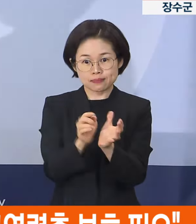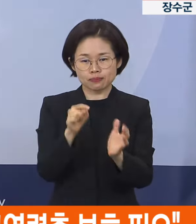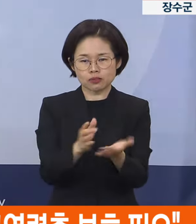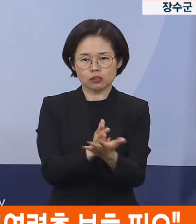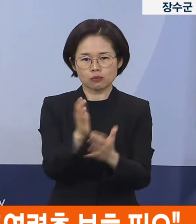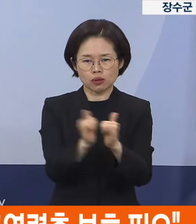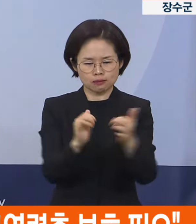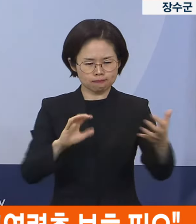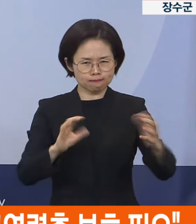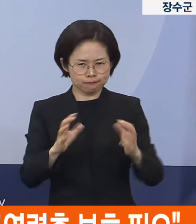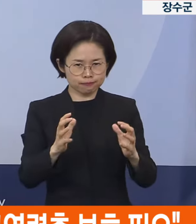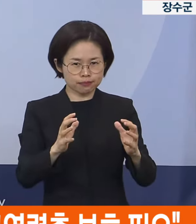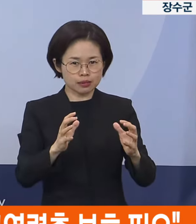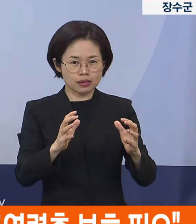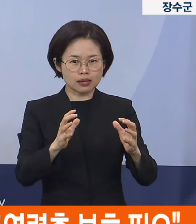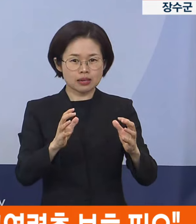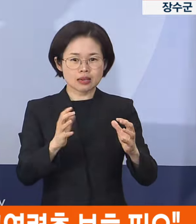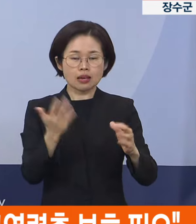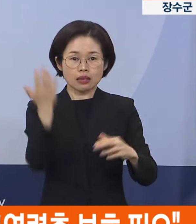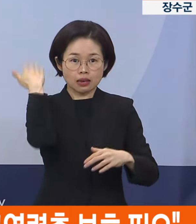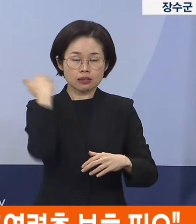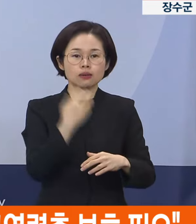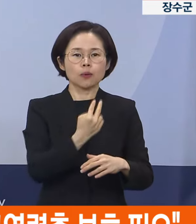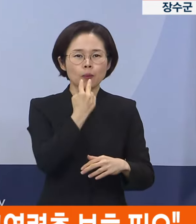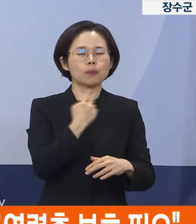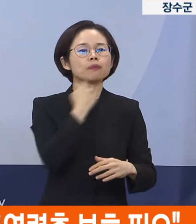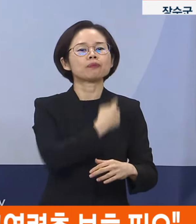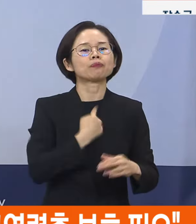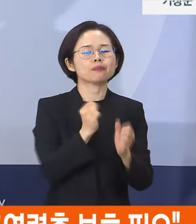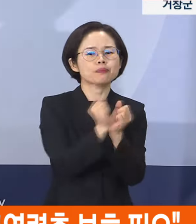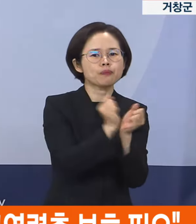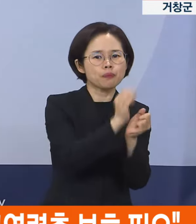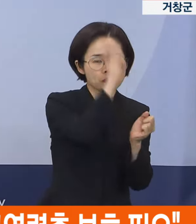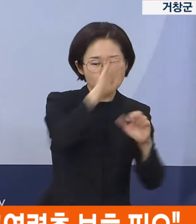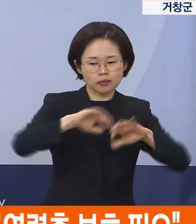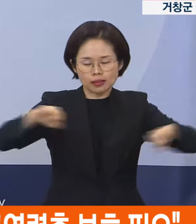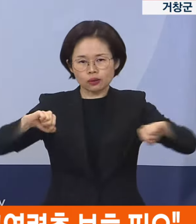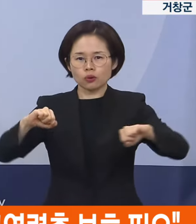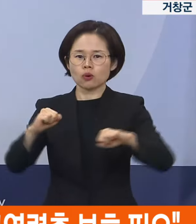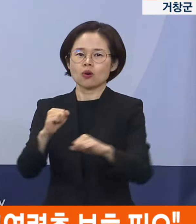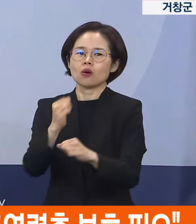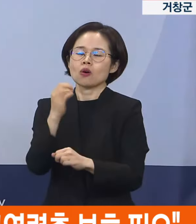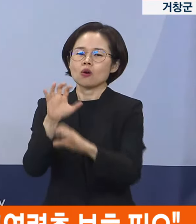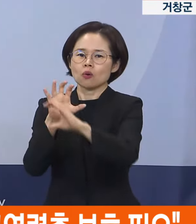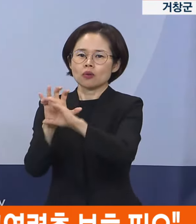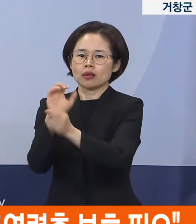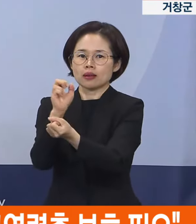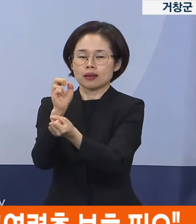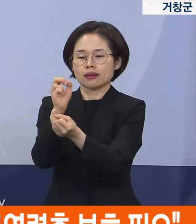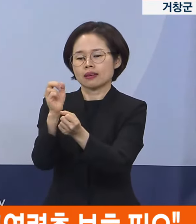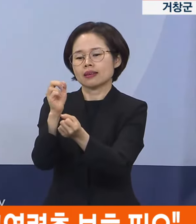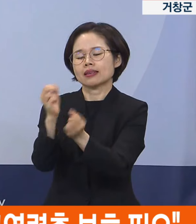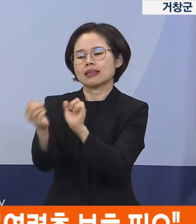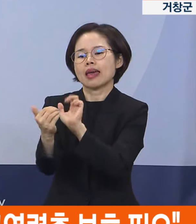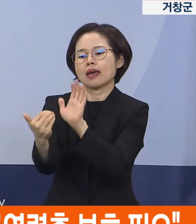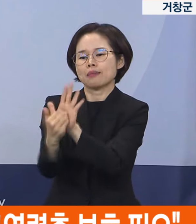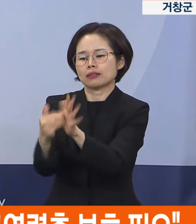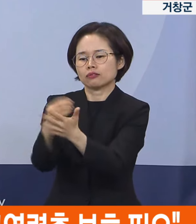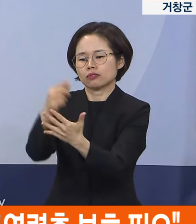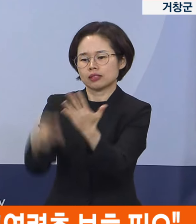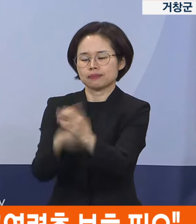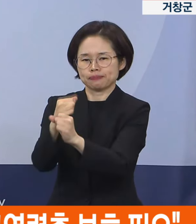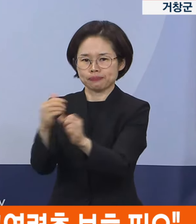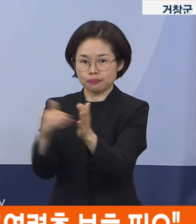기존 호흡기 감염병 예방수칙과 별도로 코로나19 감염 예방수칙을 마련하였습니다. 핵심사항으로